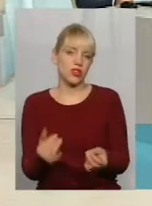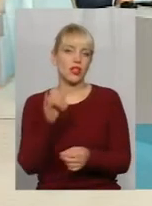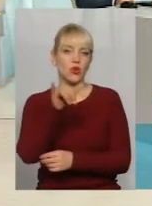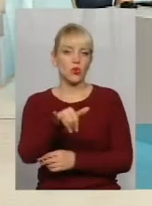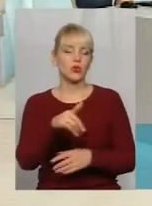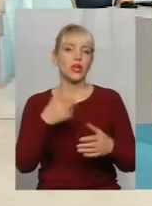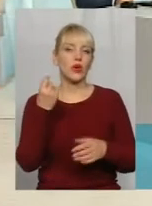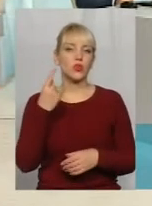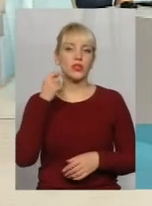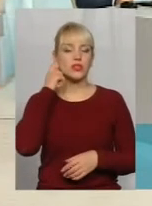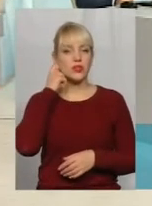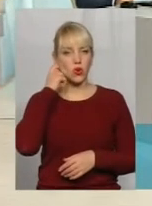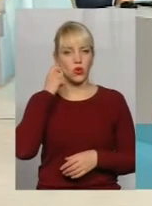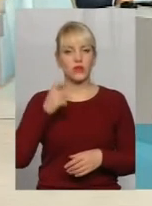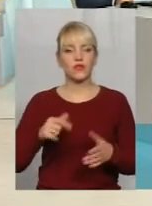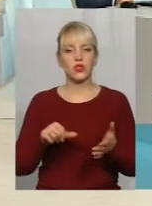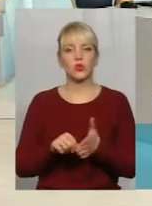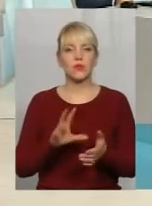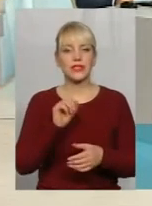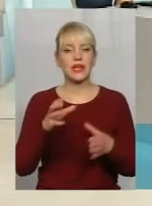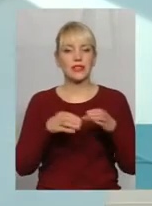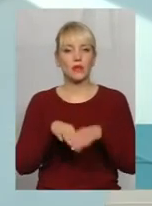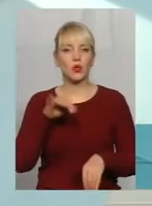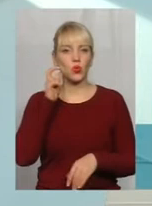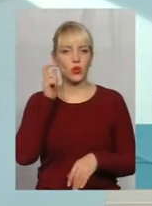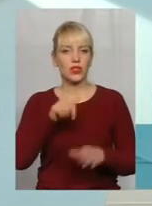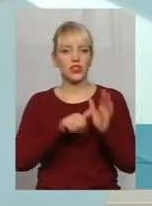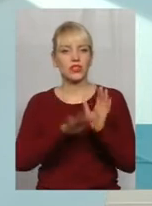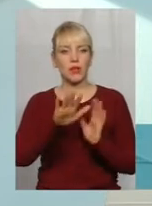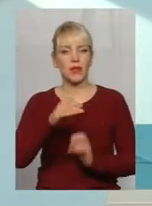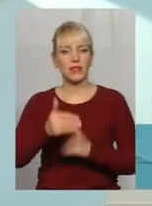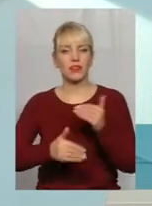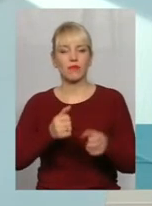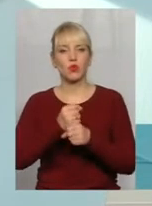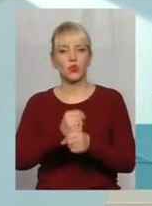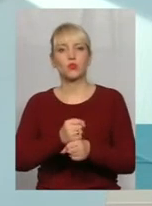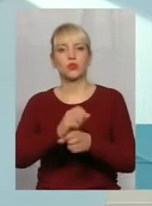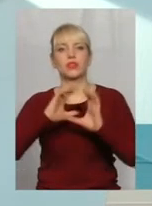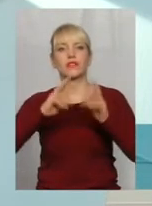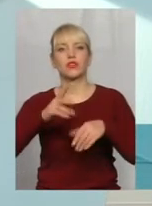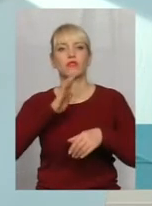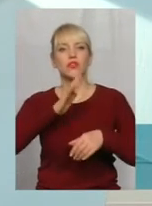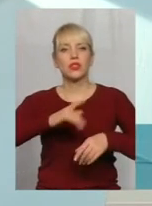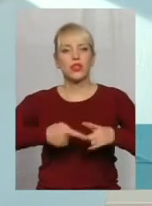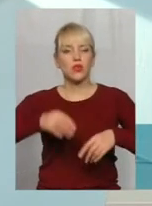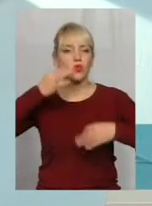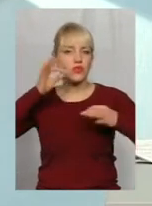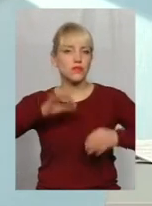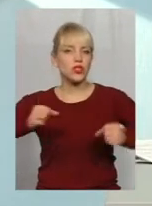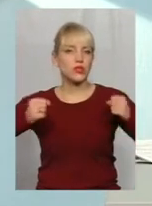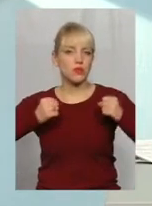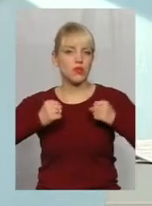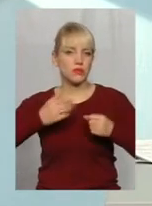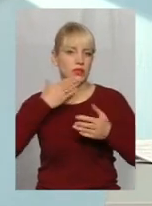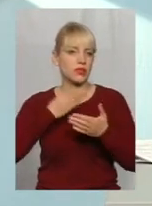11 років виступи за збірну України. 65 етапів Кубку світу, досвідчена спортсменка, но кожен має